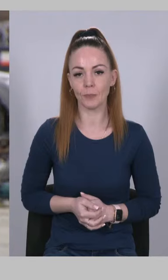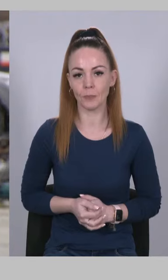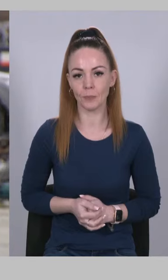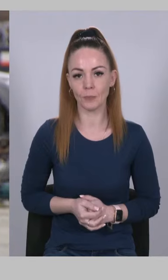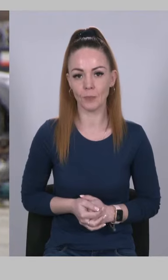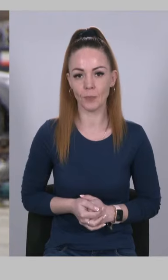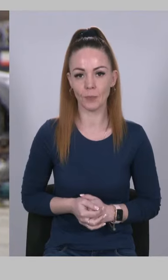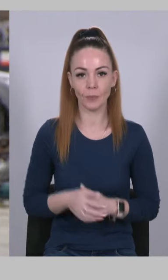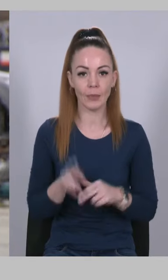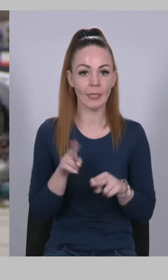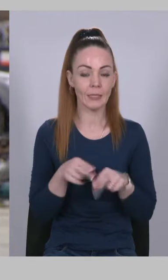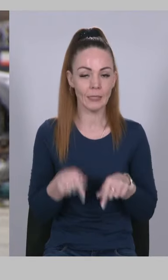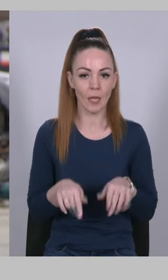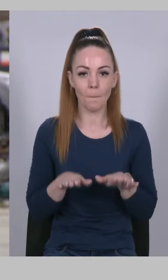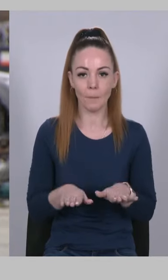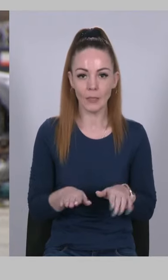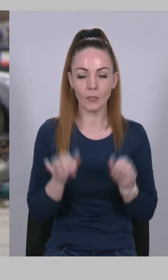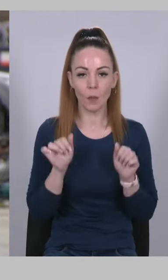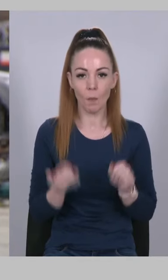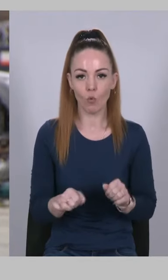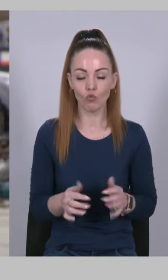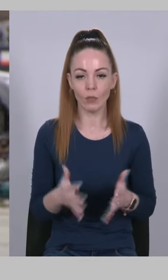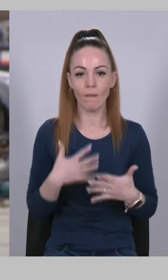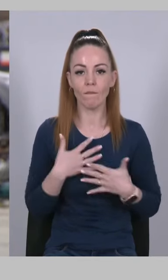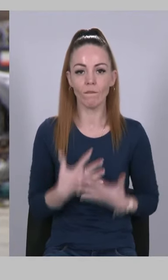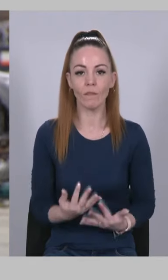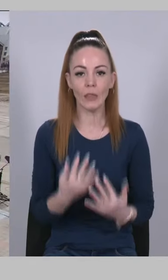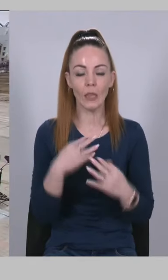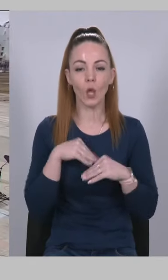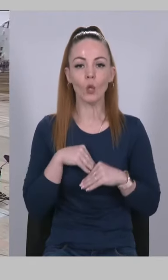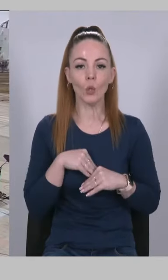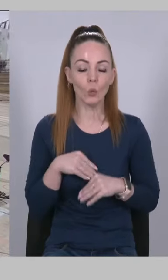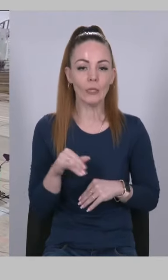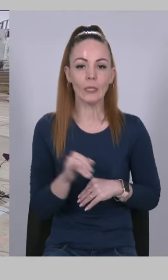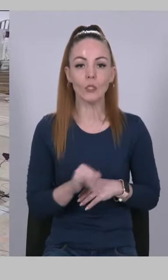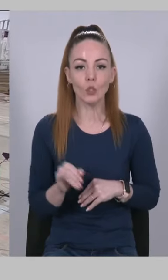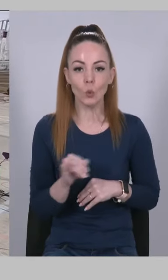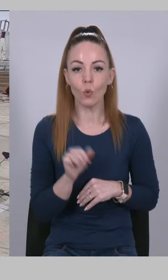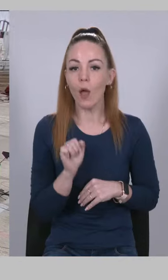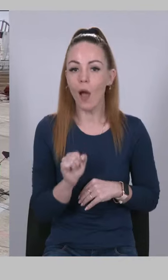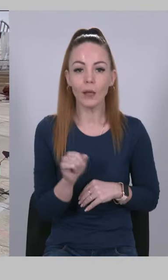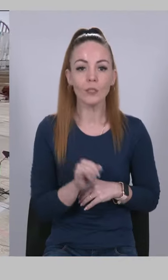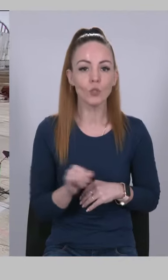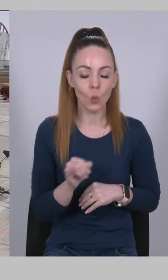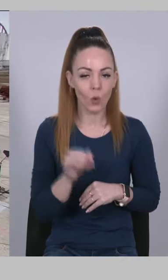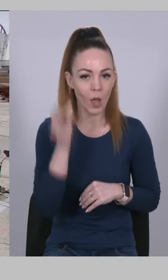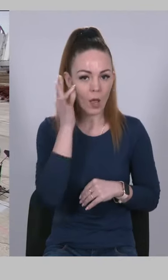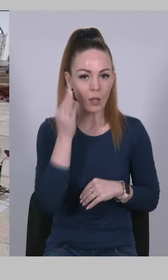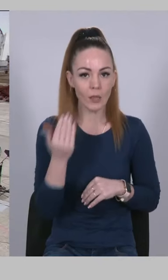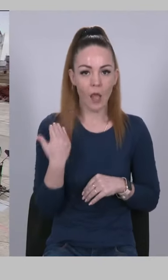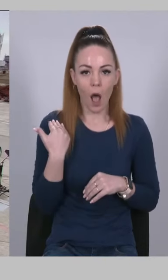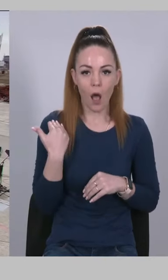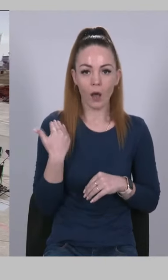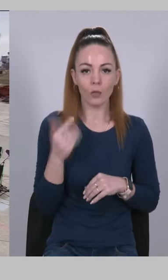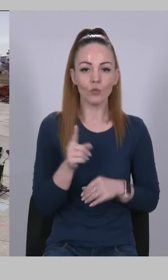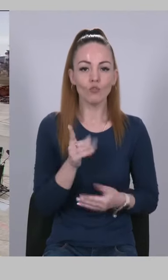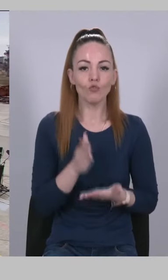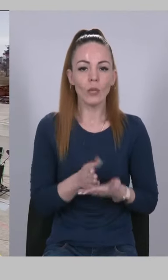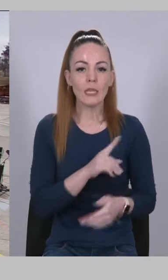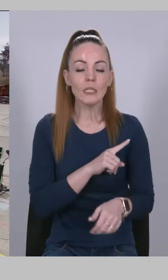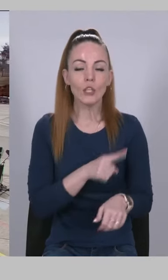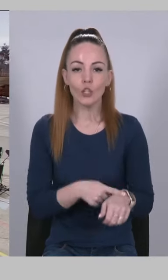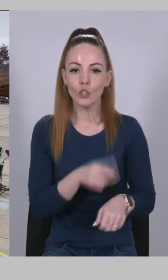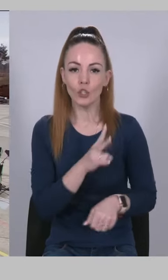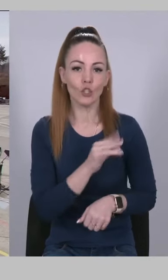У цьому місці можна вдихнути історію. А історія нагадує, що щось ще є сильнішим за